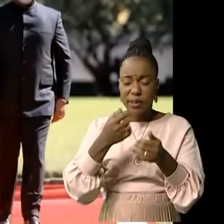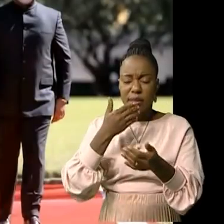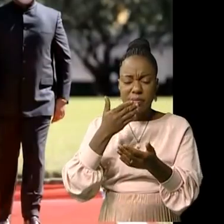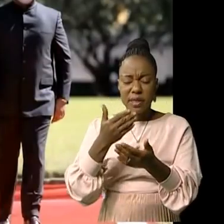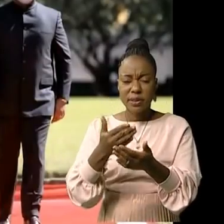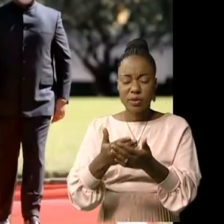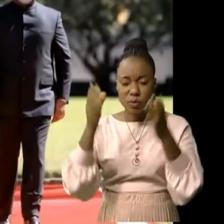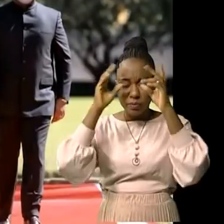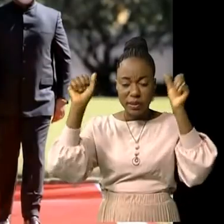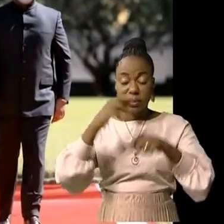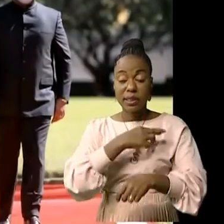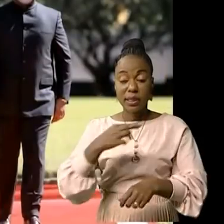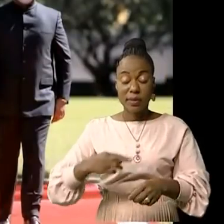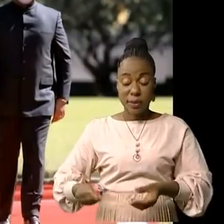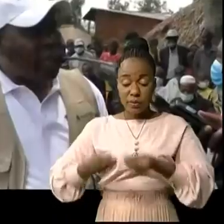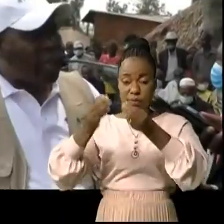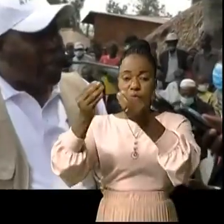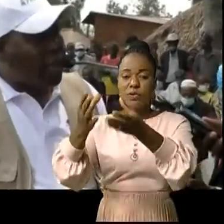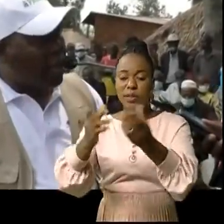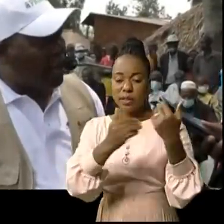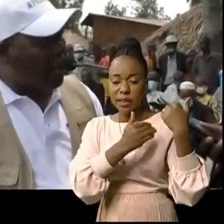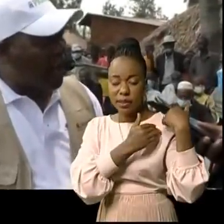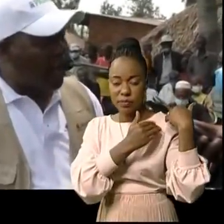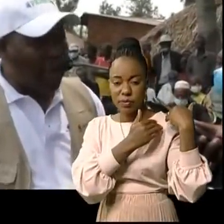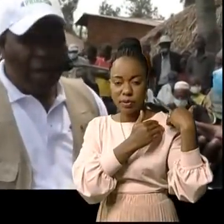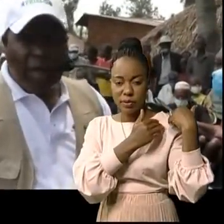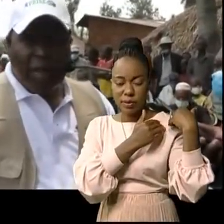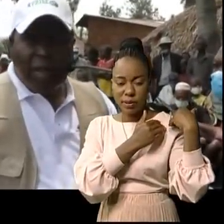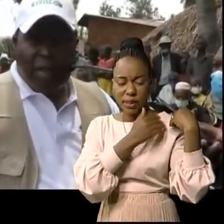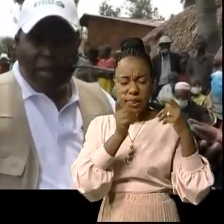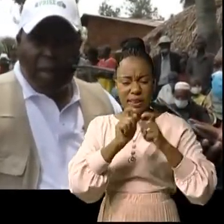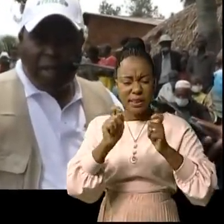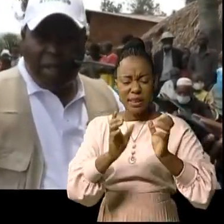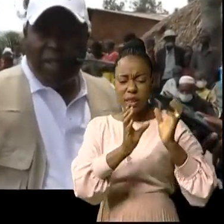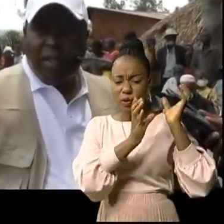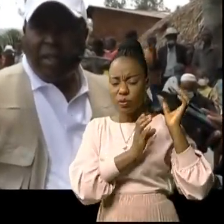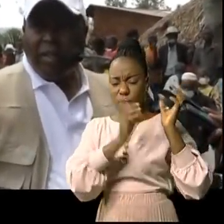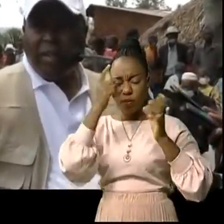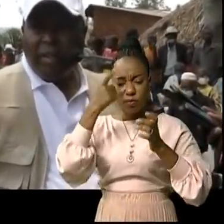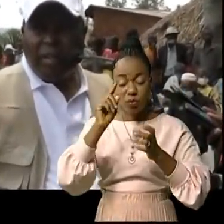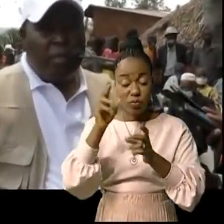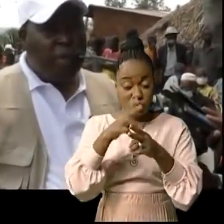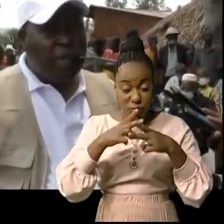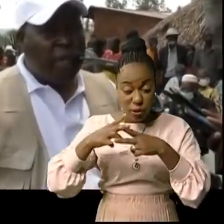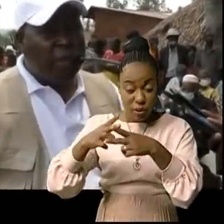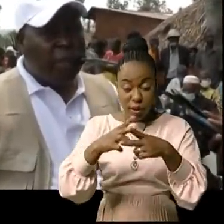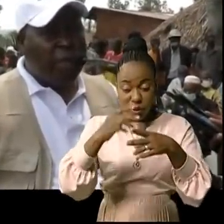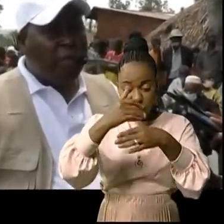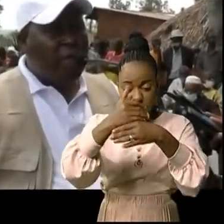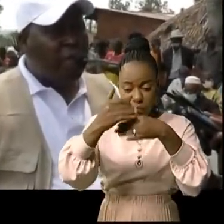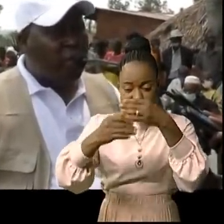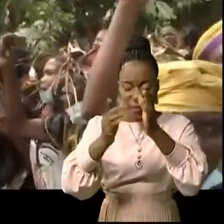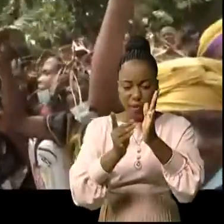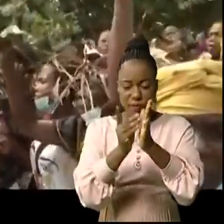Tshisekedi-Nombo, pour m'avoir donné les responsabilités très lourdes de m'occuper du développement